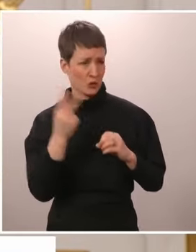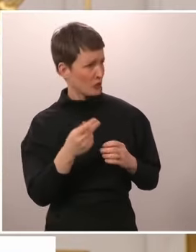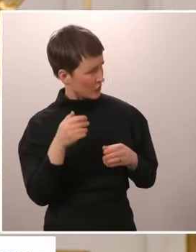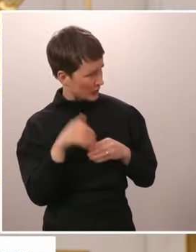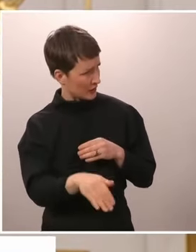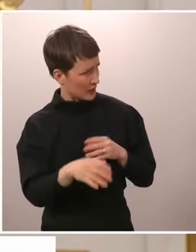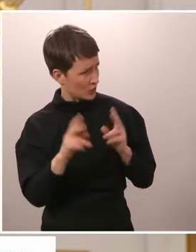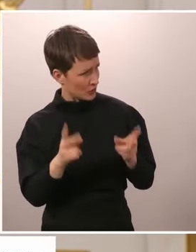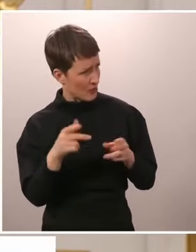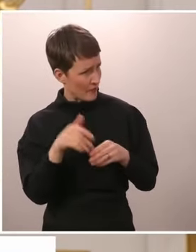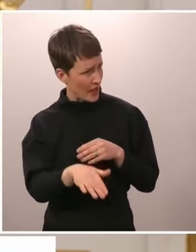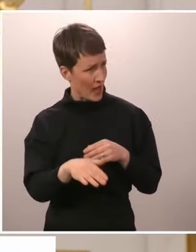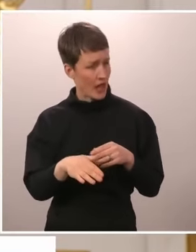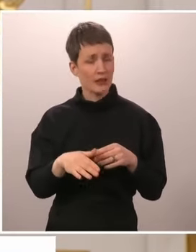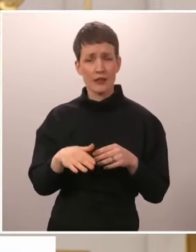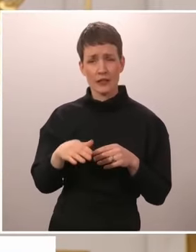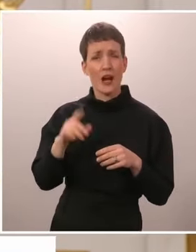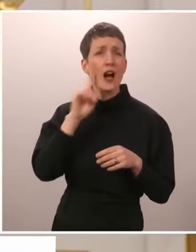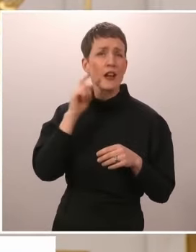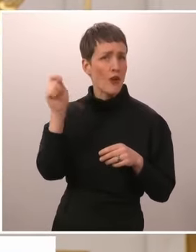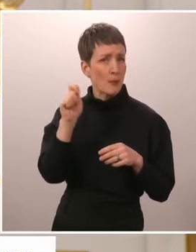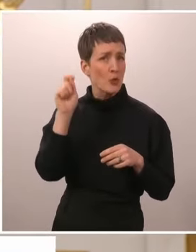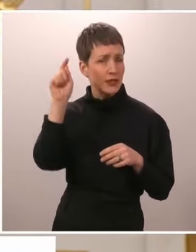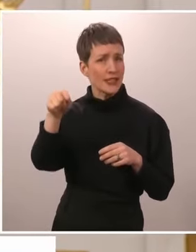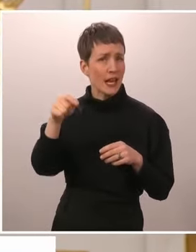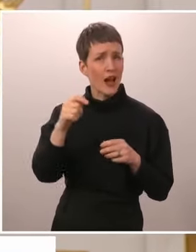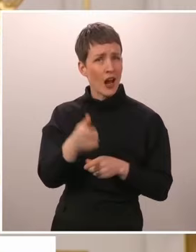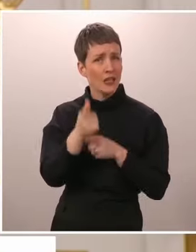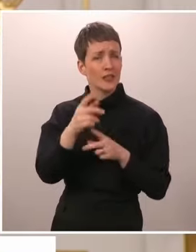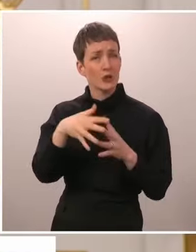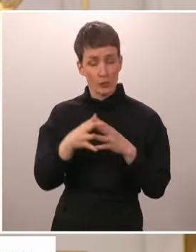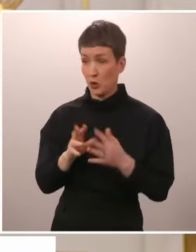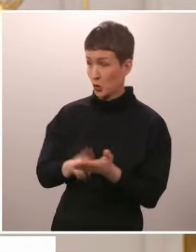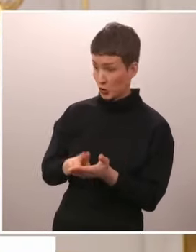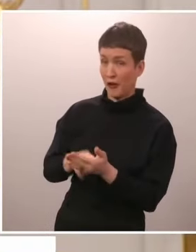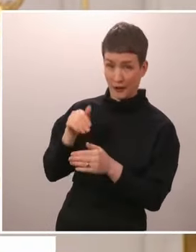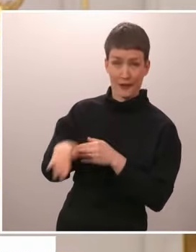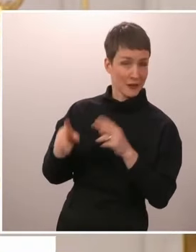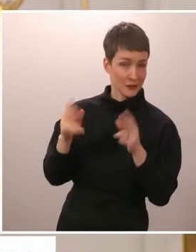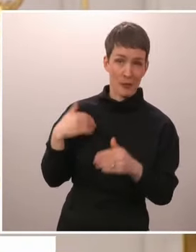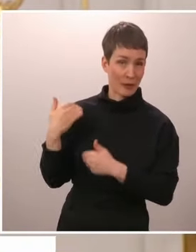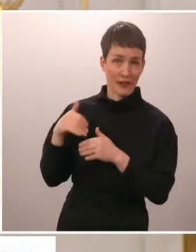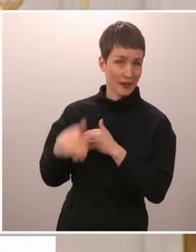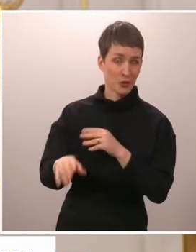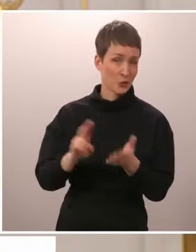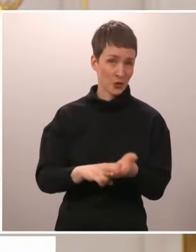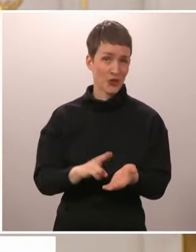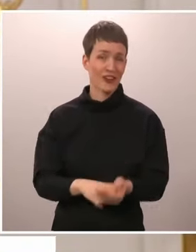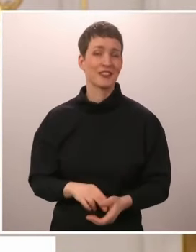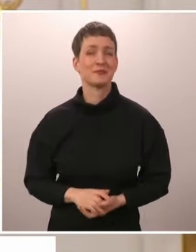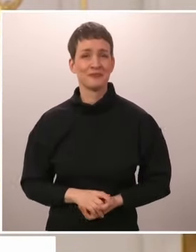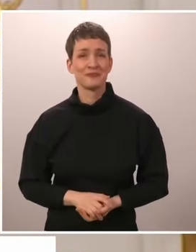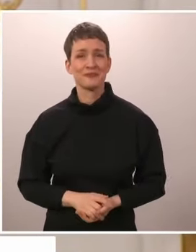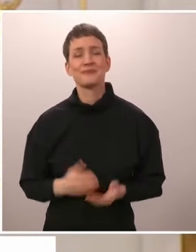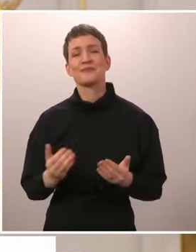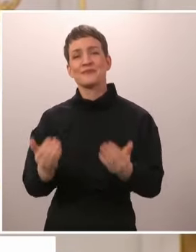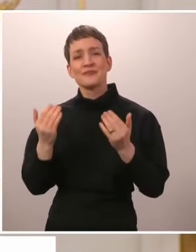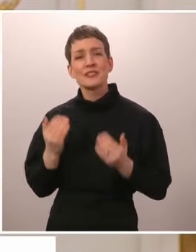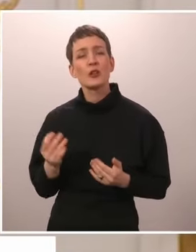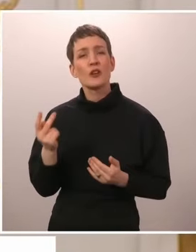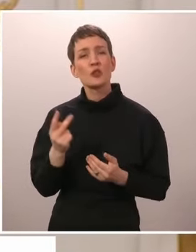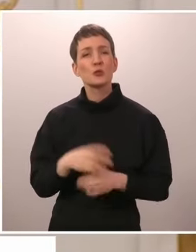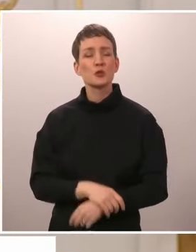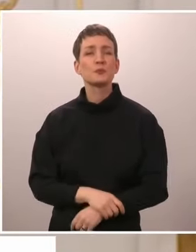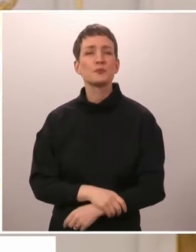att du fortsätter traditionen? Ja jatketan siitä kolmallelta riviltä, ja voidaan tästä suoraan mikrofonin etees. Toni